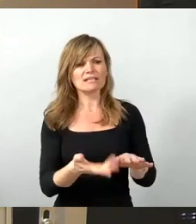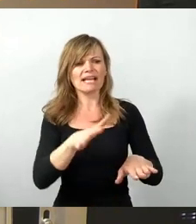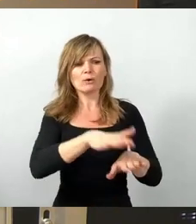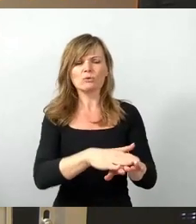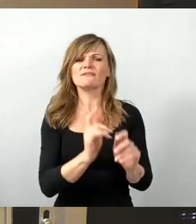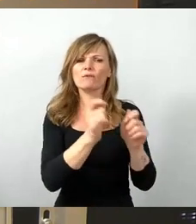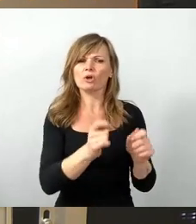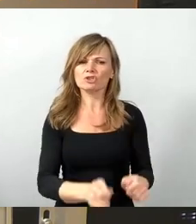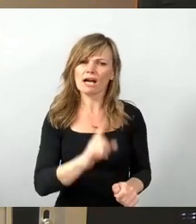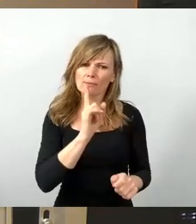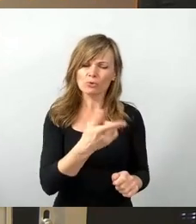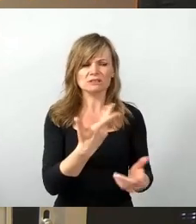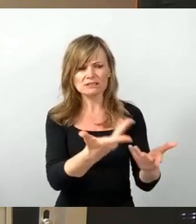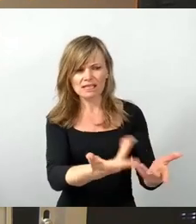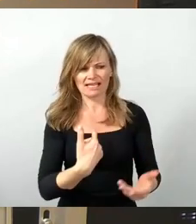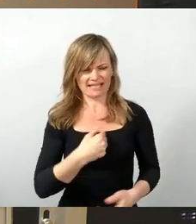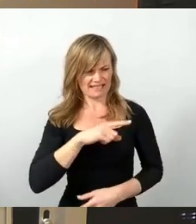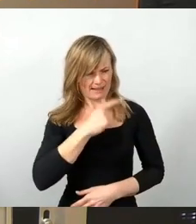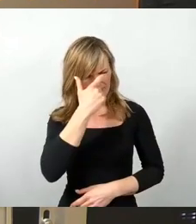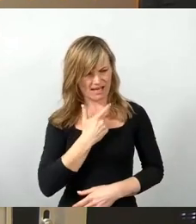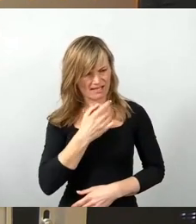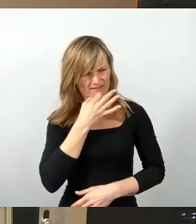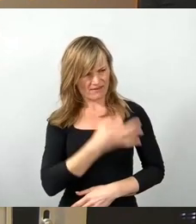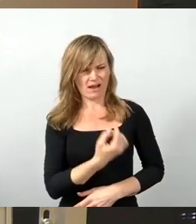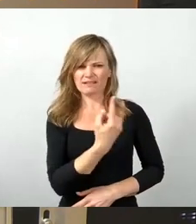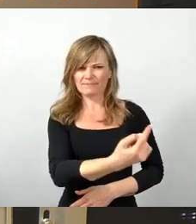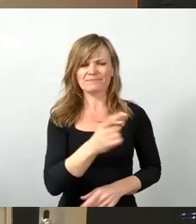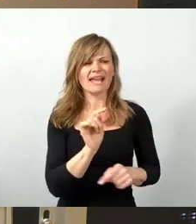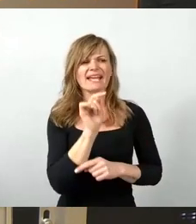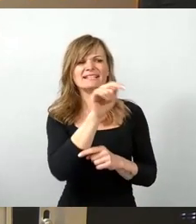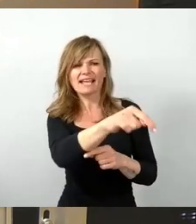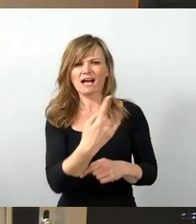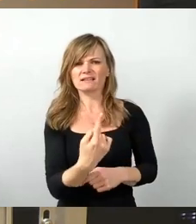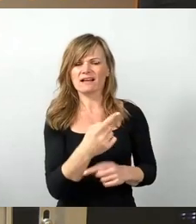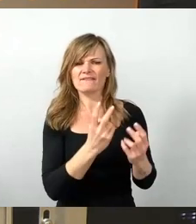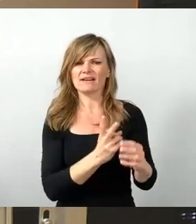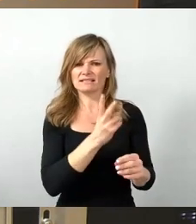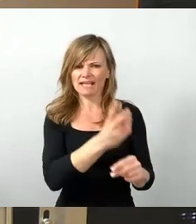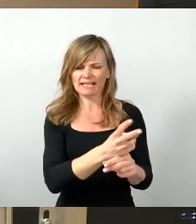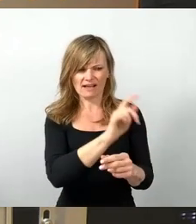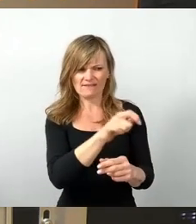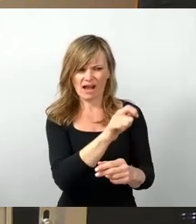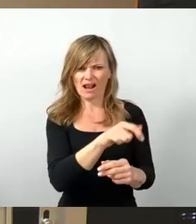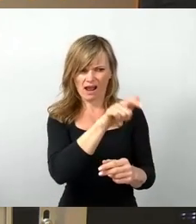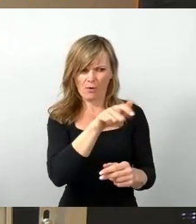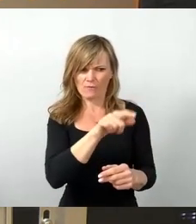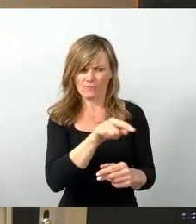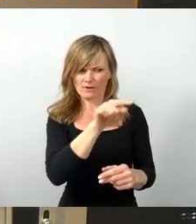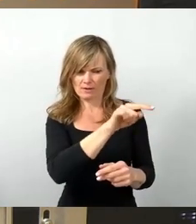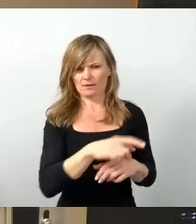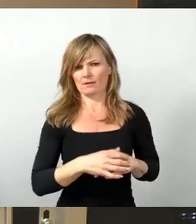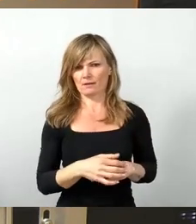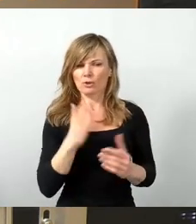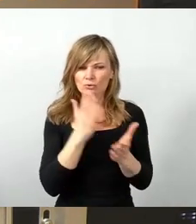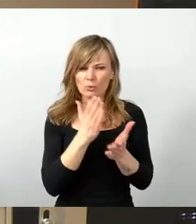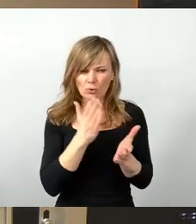ernsthaft die Frage gestellt habe, wie sollen eigentlich die extern gewählten Vertreterinnen und Vertreter, die bei vielen Details nicht